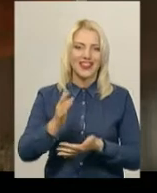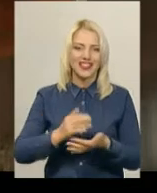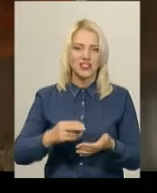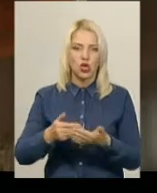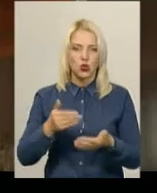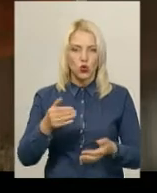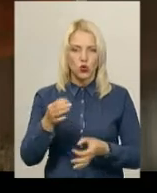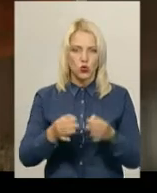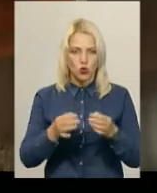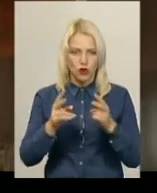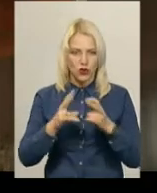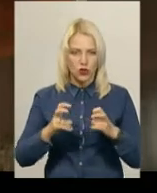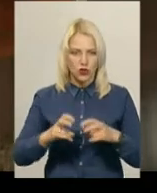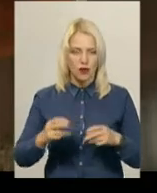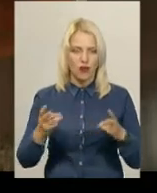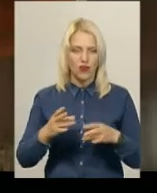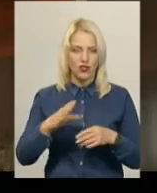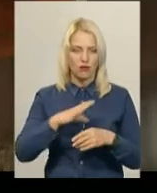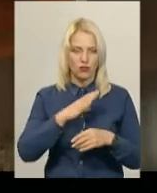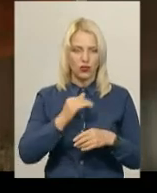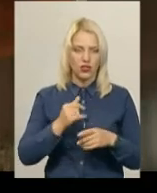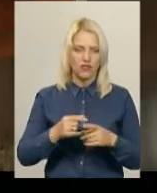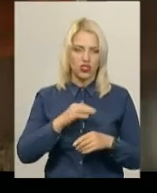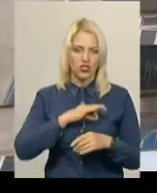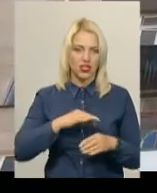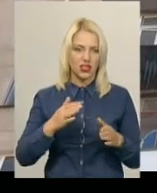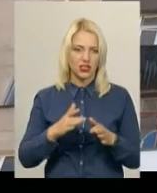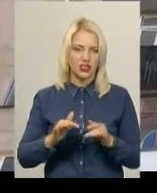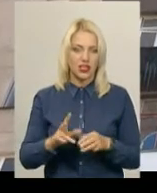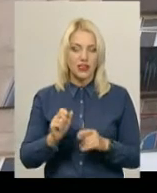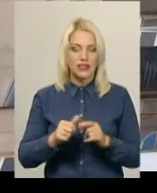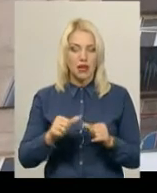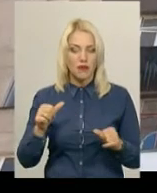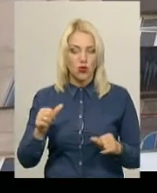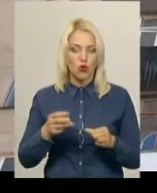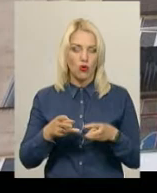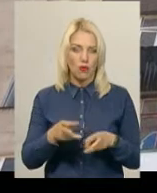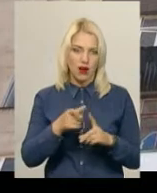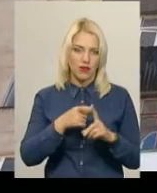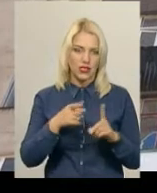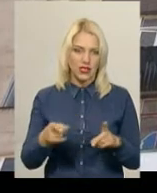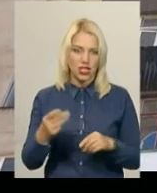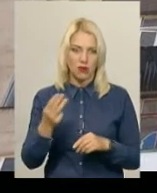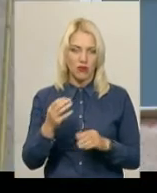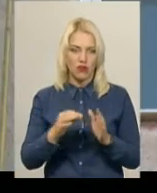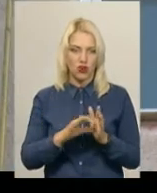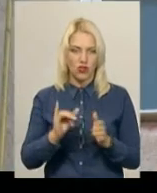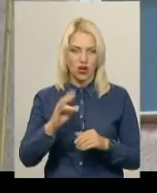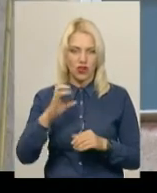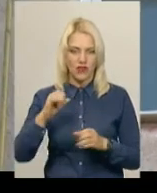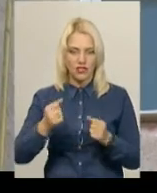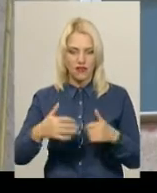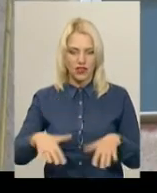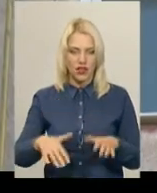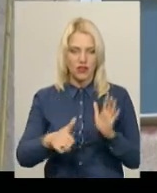і повинні були бути вжиті певні дії. За минулий опалювальний сезон «Шепетівка Енергоінвест» втратив шосту частину